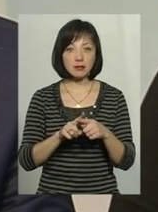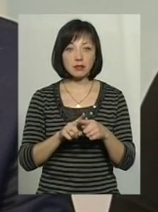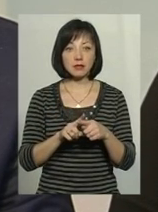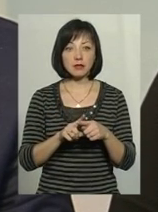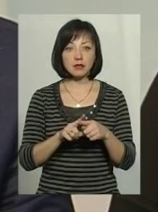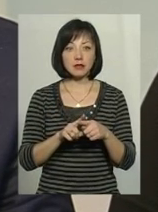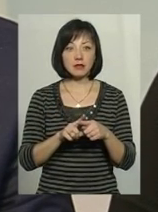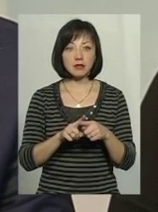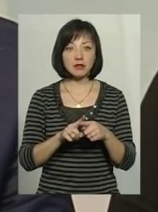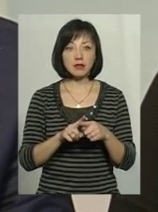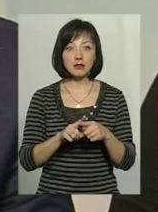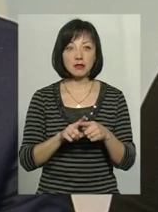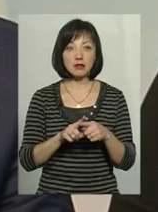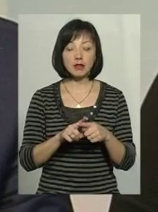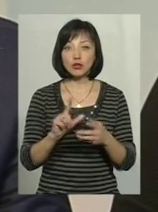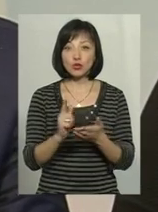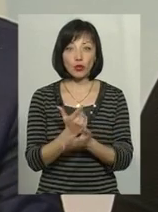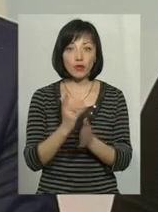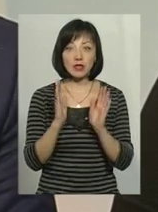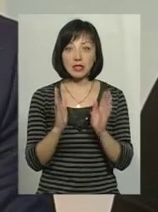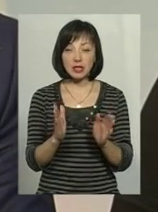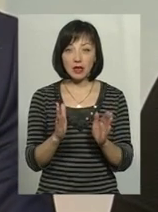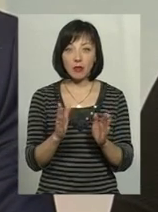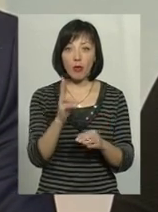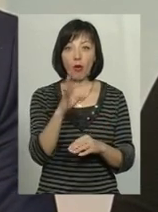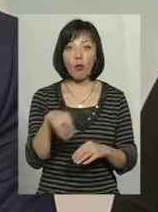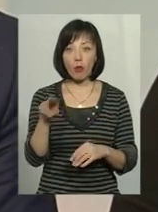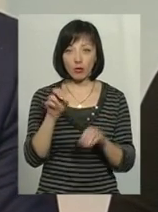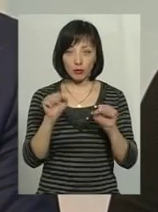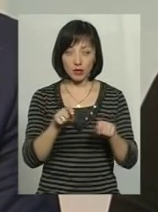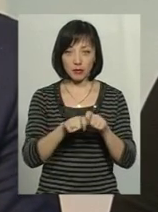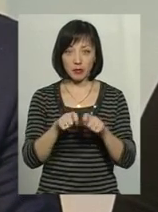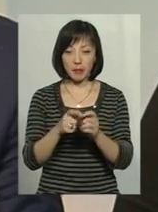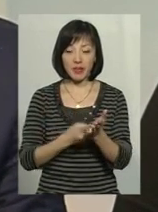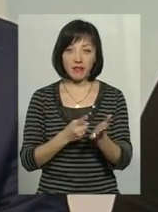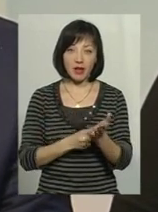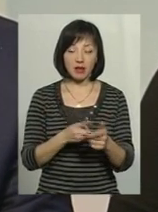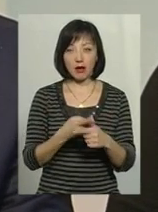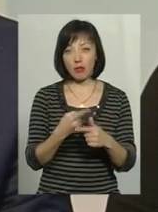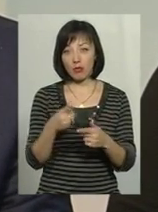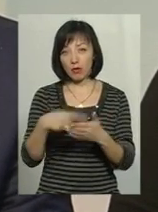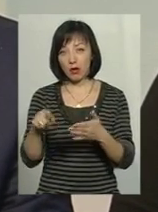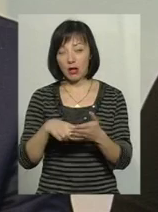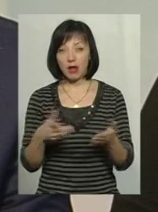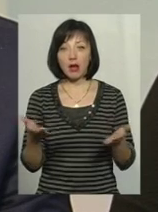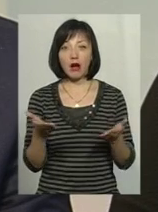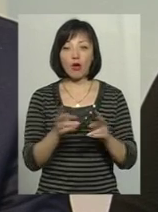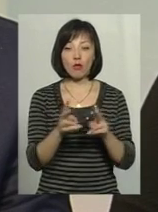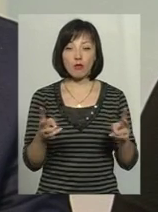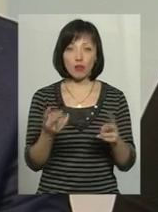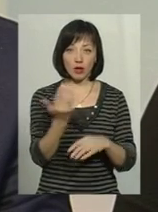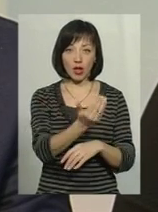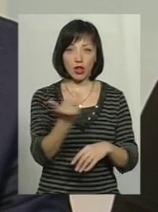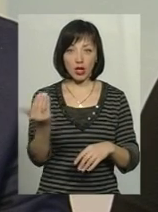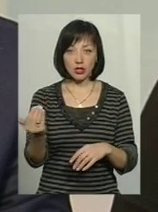вони проходять, це знову ж таки, який по інфекційному коду можна буде підтвердити, або спростувати, кому яке майно